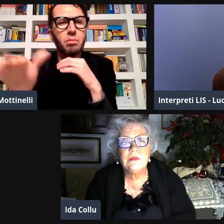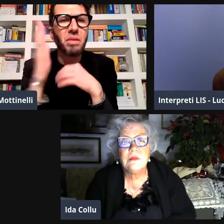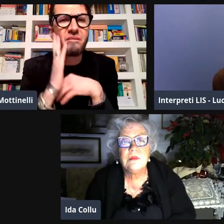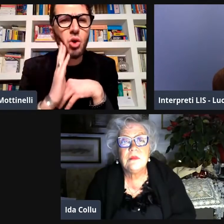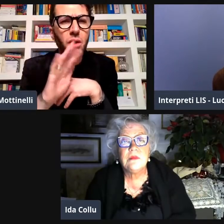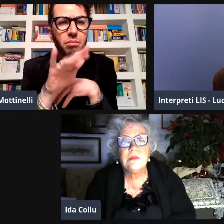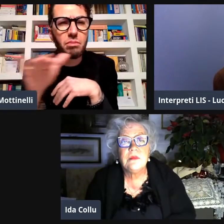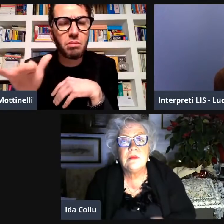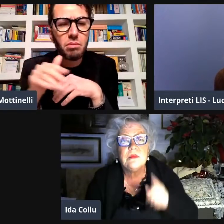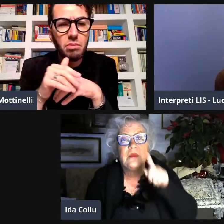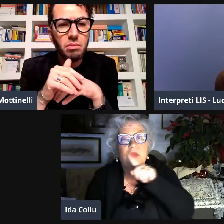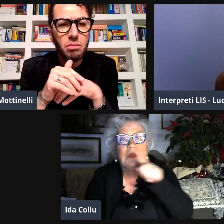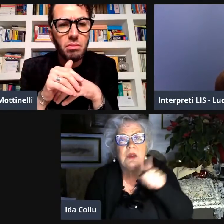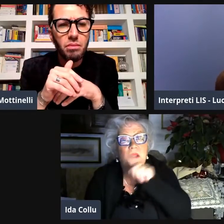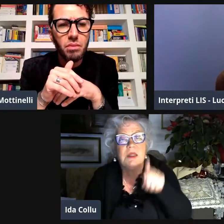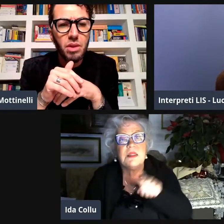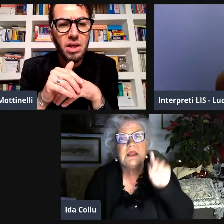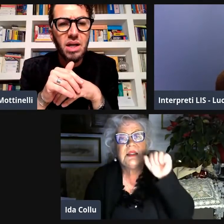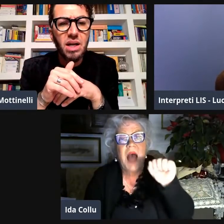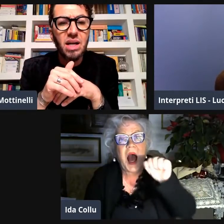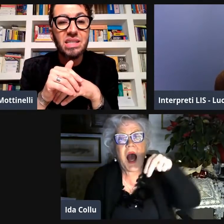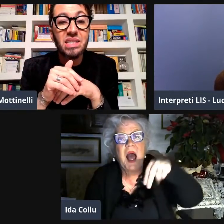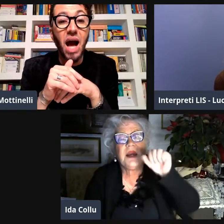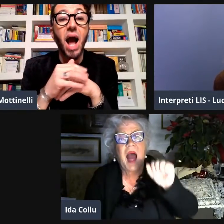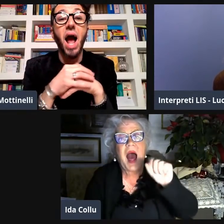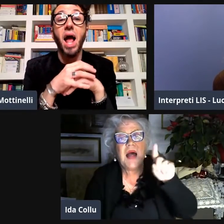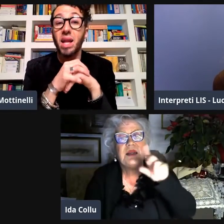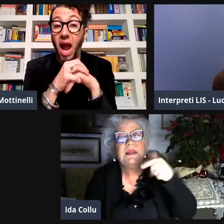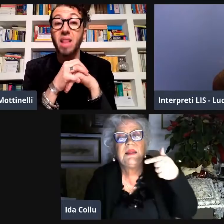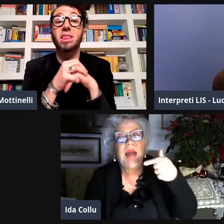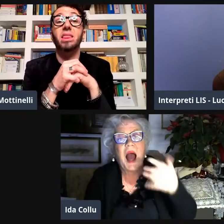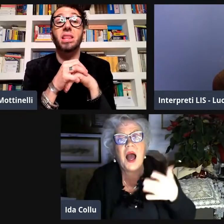'Italia scusa per favore potresti fare la datilologia